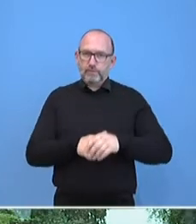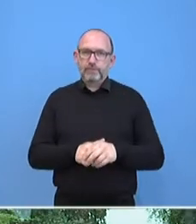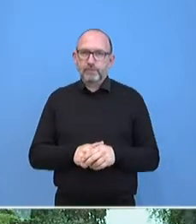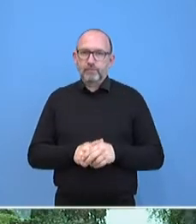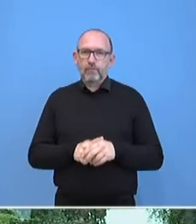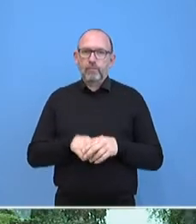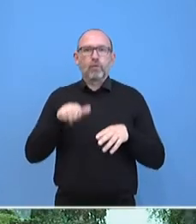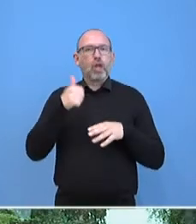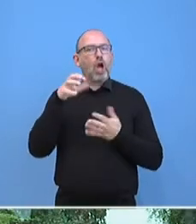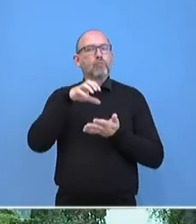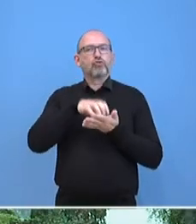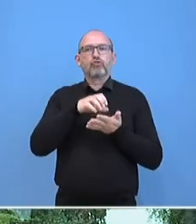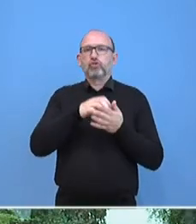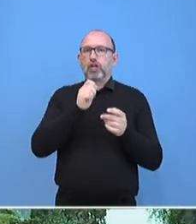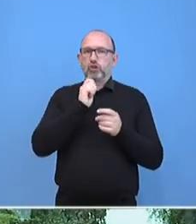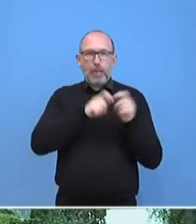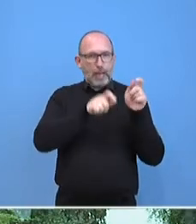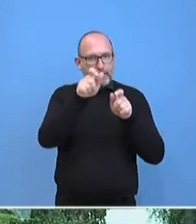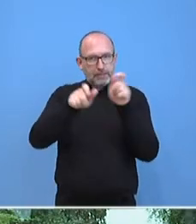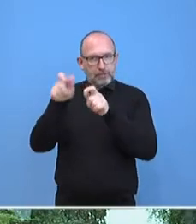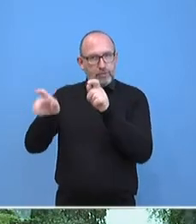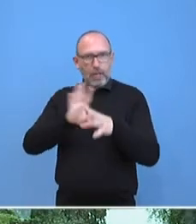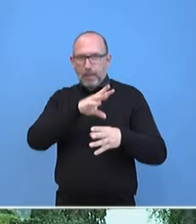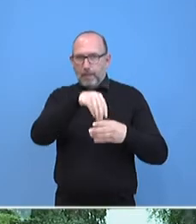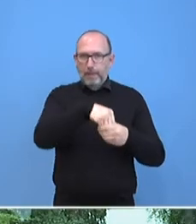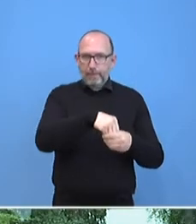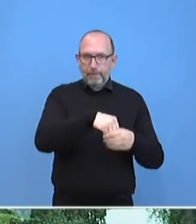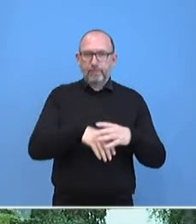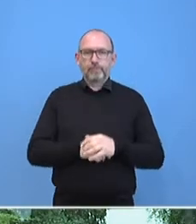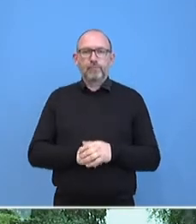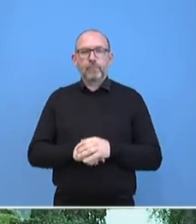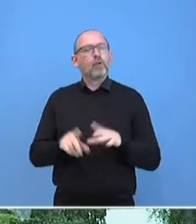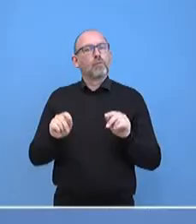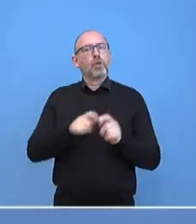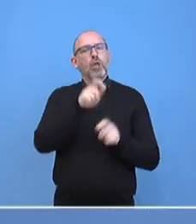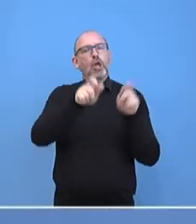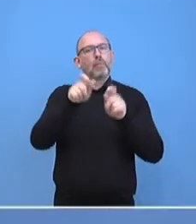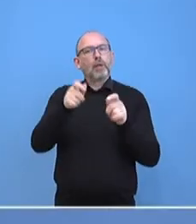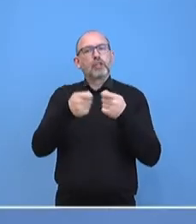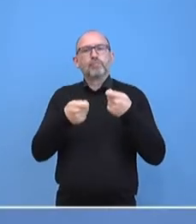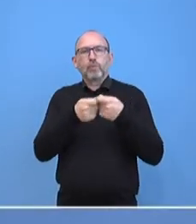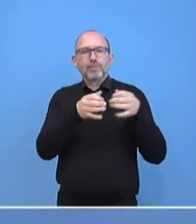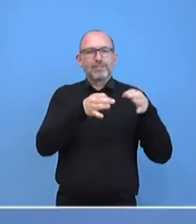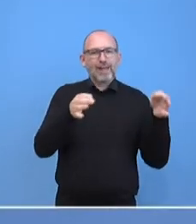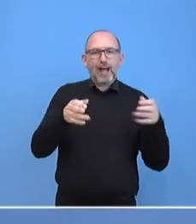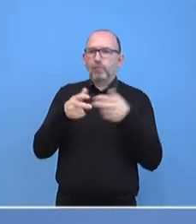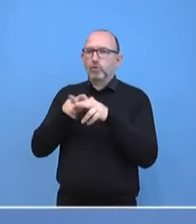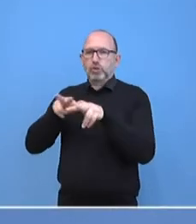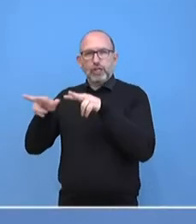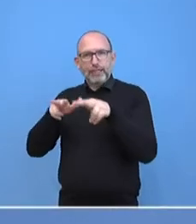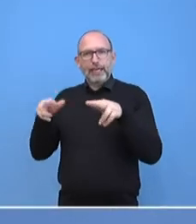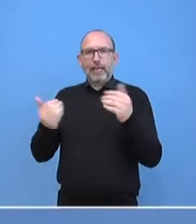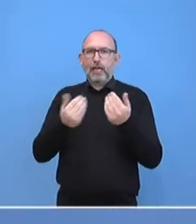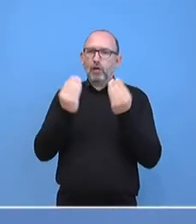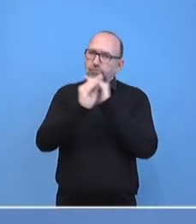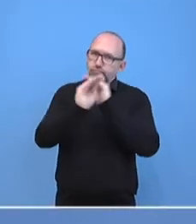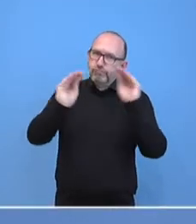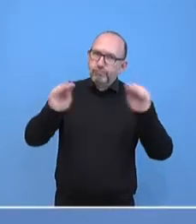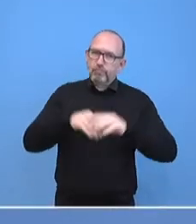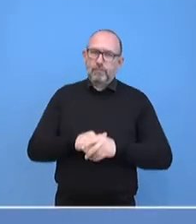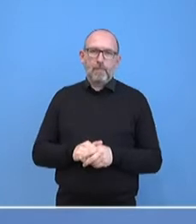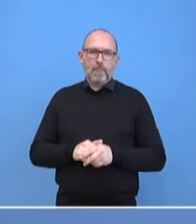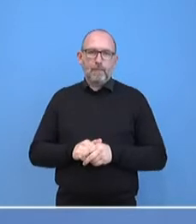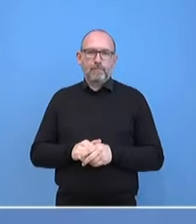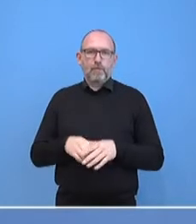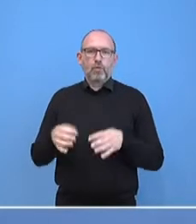Hauptstadtjournalistinnen und Hauptstadtjournalisten, also Menschen, die über Bundestag und Bundesregierung berichten. Wir gewährleisten